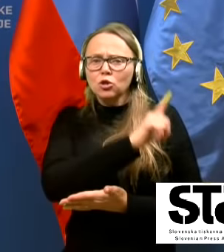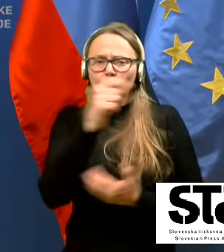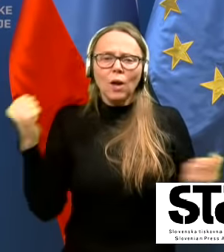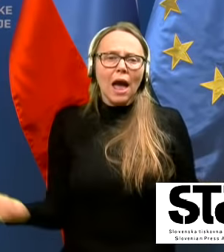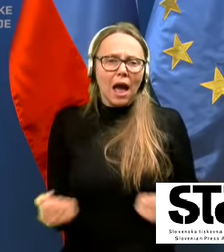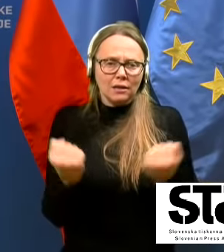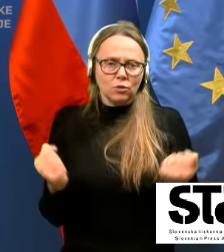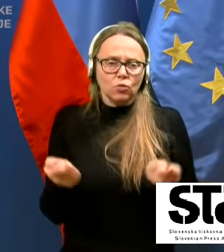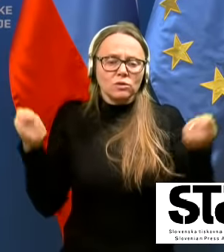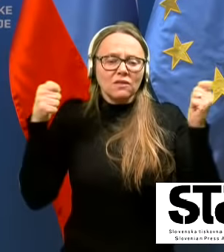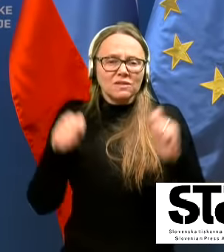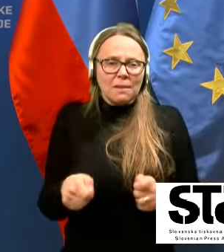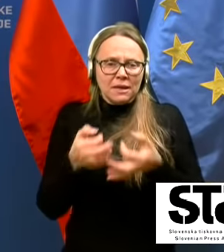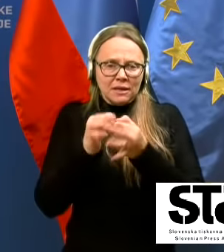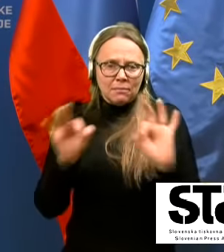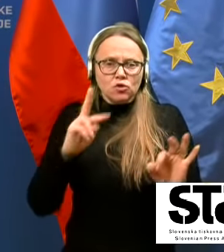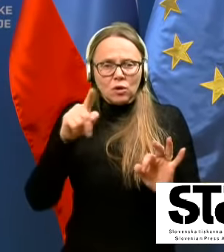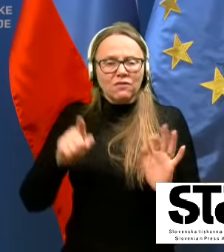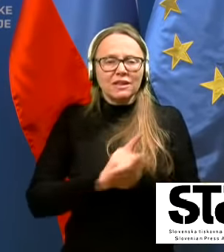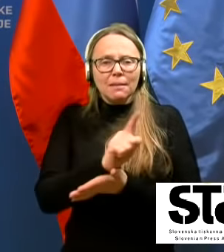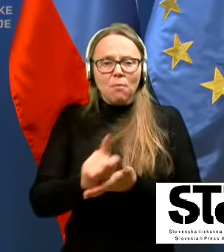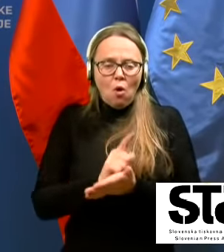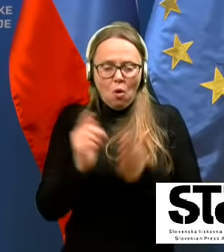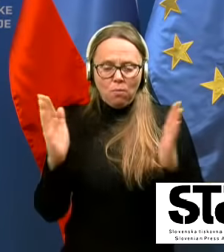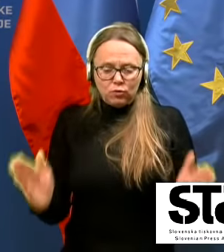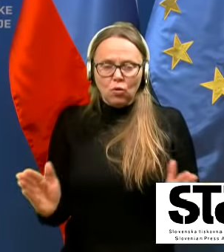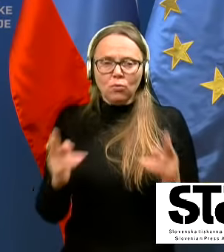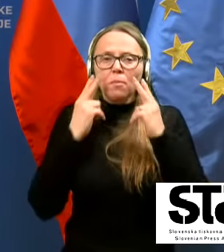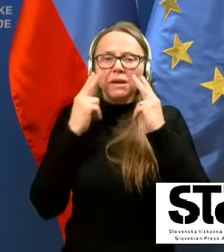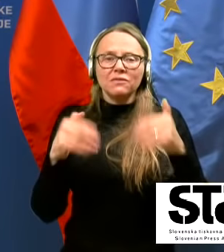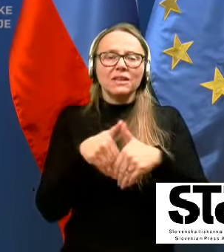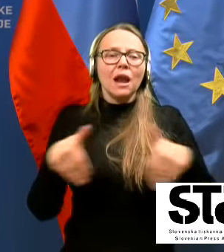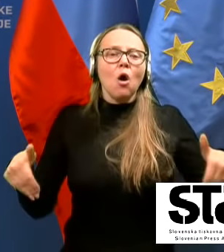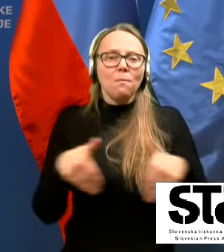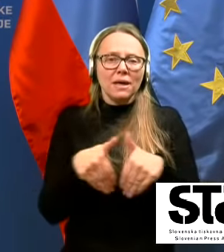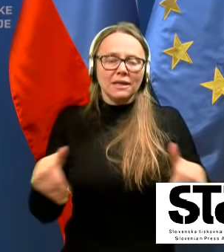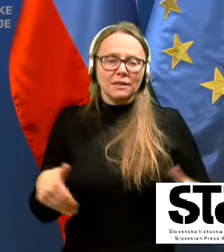prostorih, je v tem obdobju predvideno omejitev.